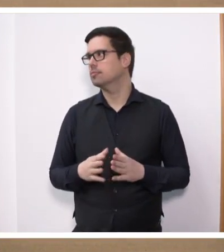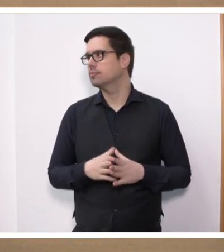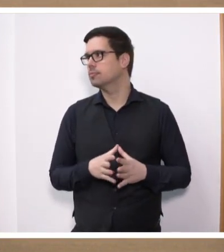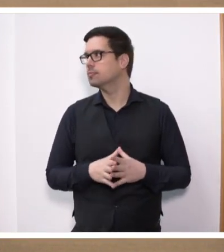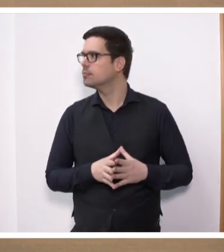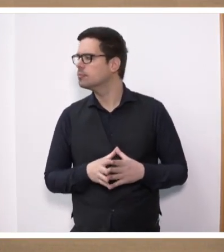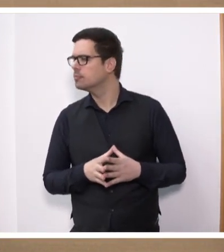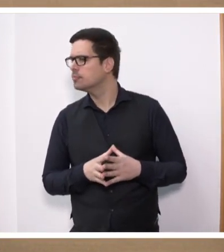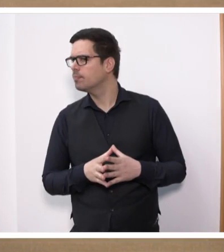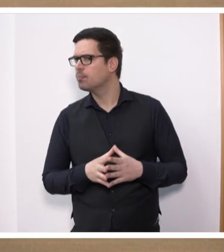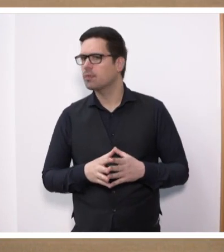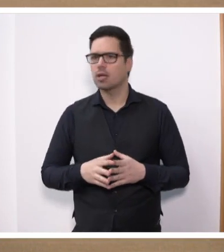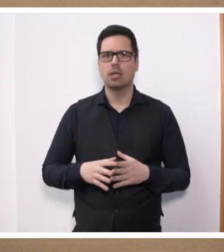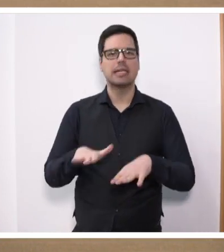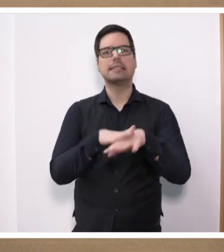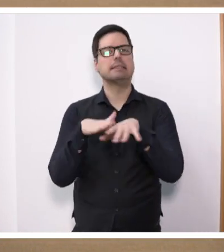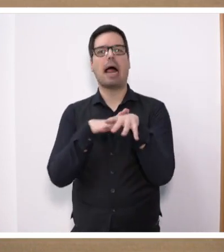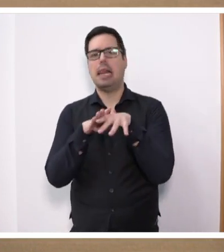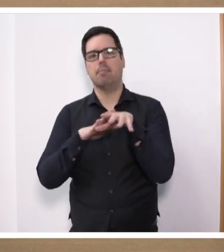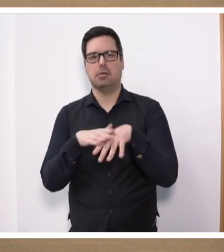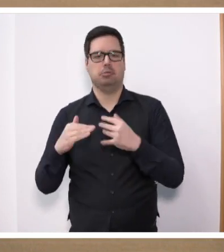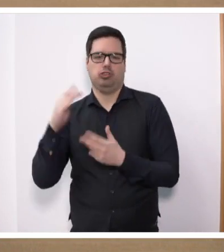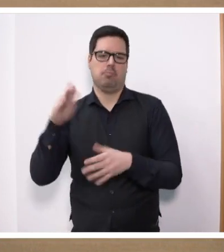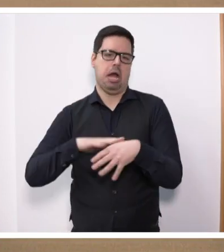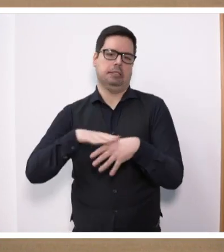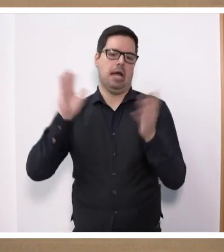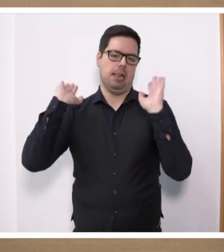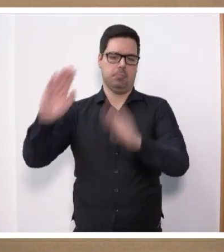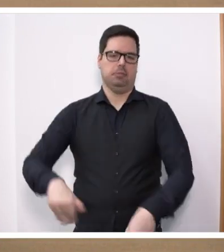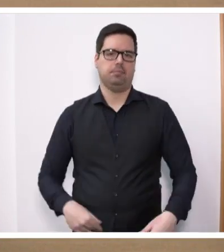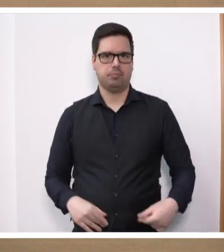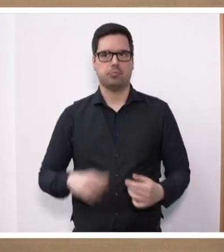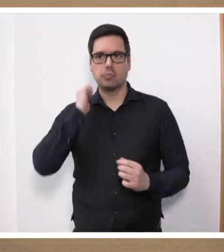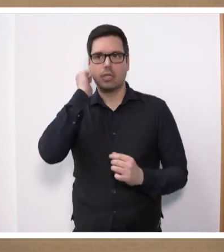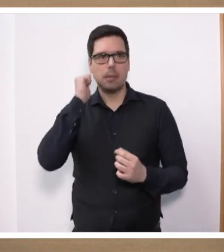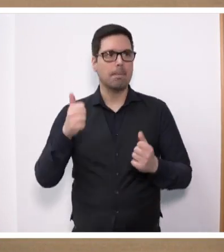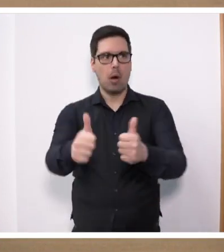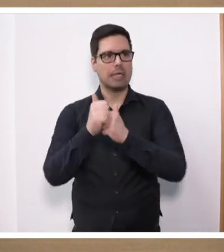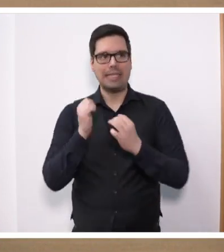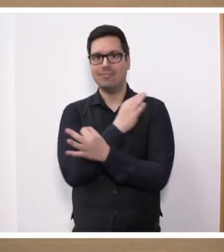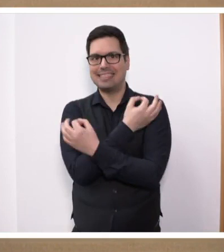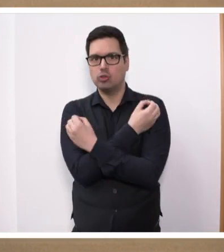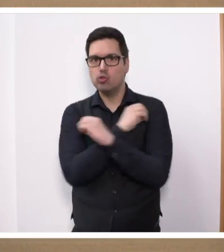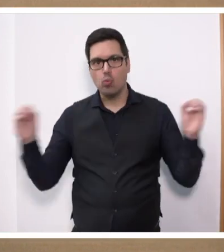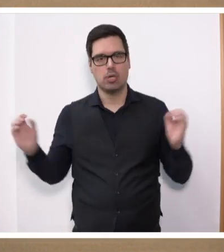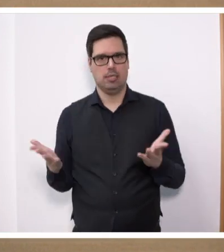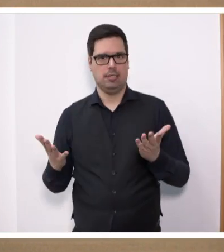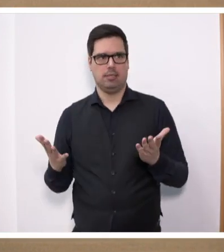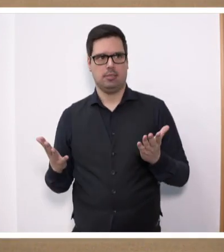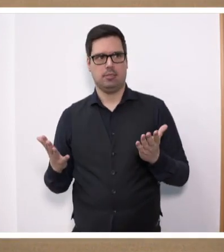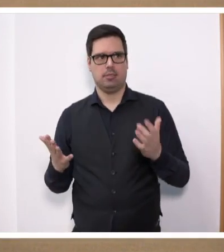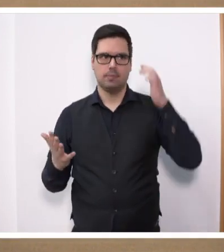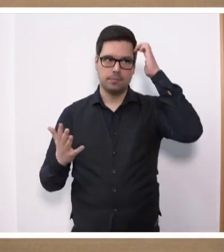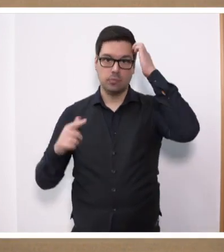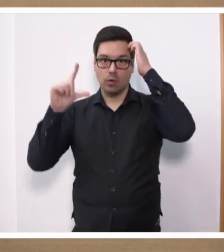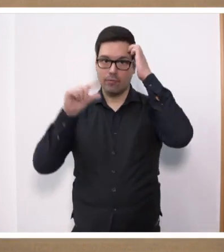Ihre weiße Salbe und nicht mehr ist Ihr Antrag, hilft also unseren landwirtschaftlichen Betrieben kein Stück weiter und kann noch